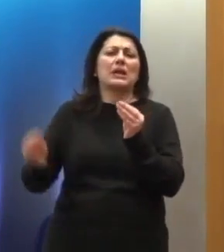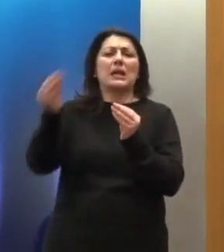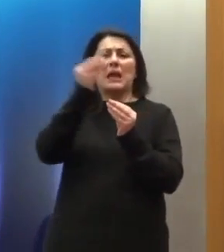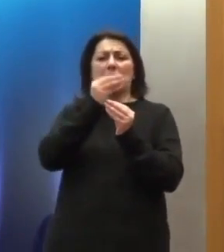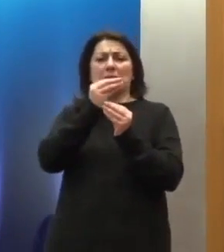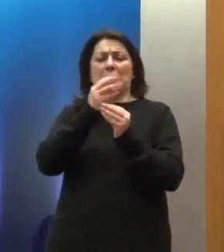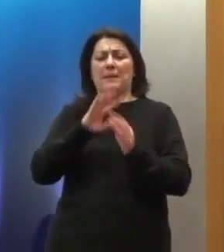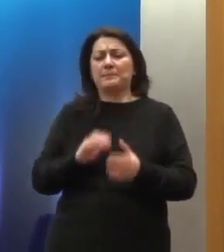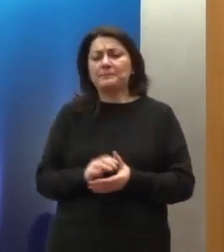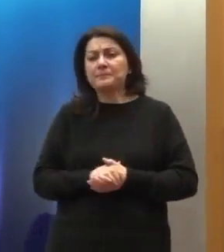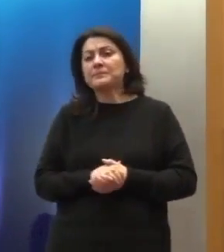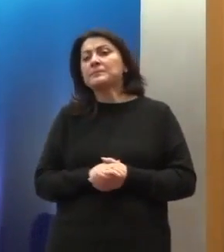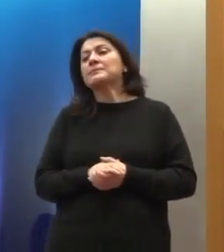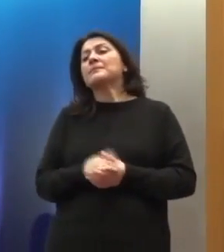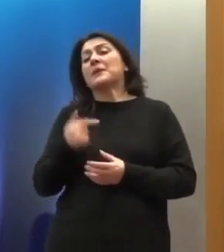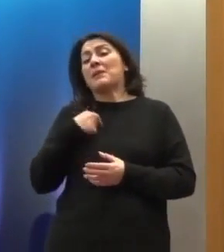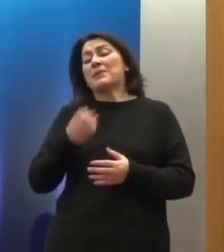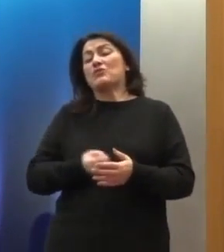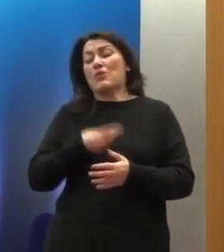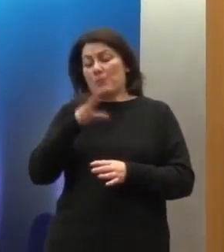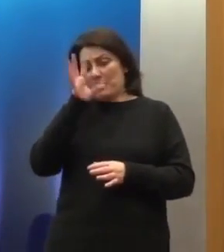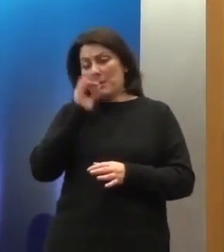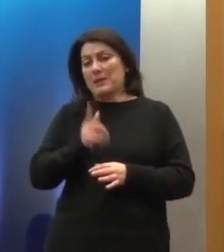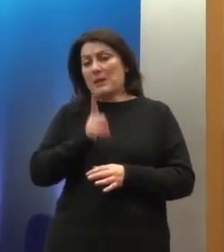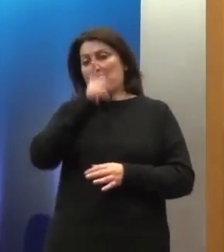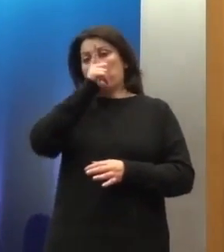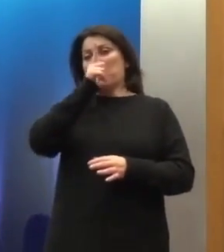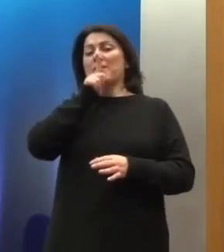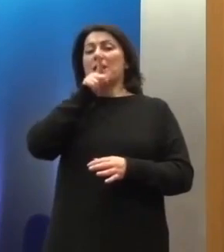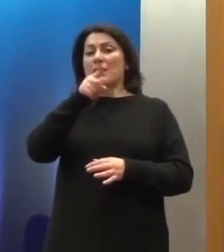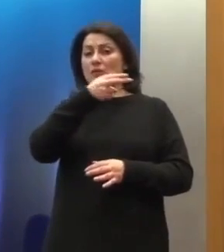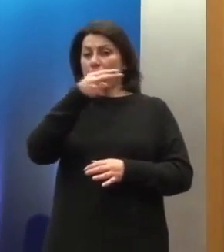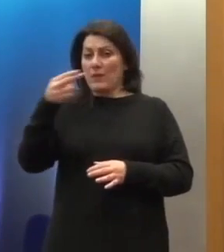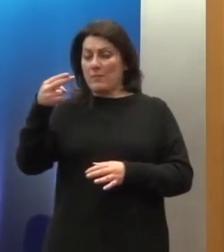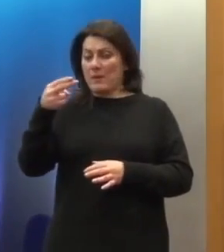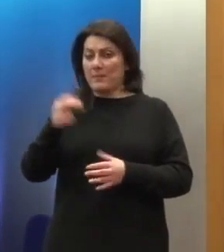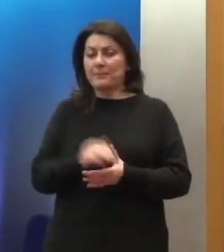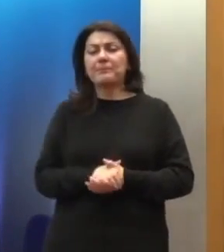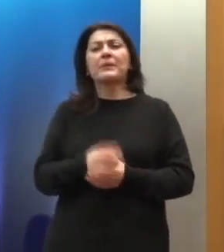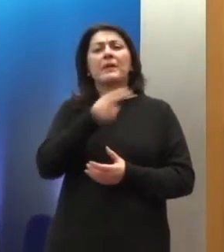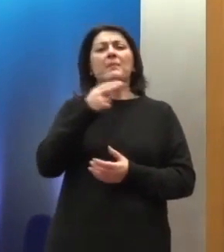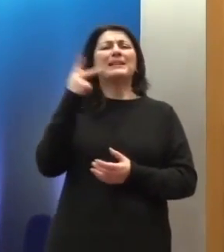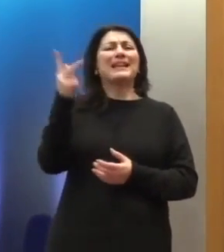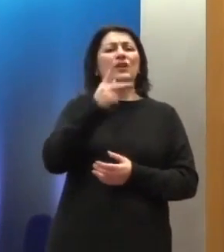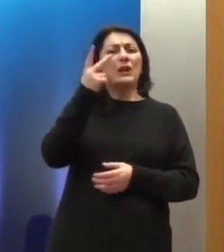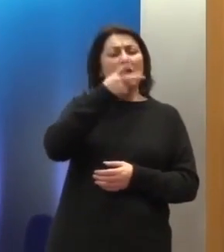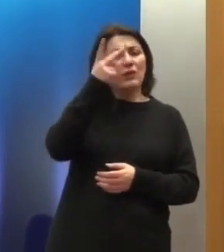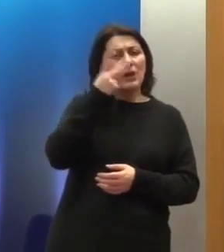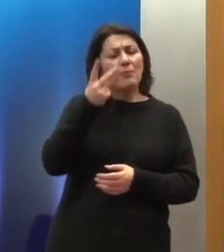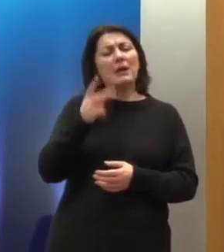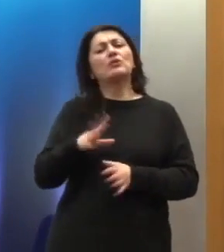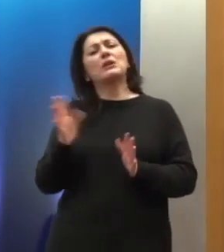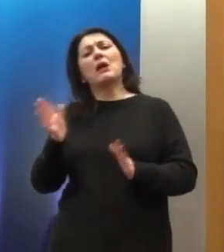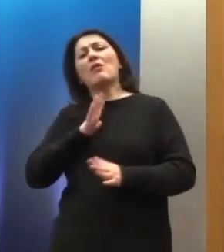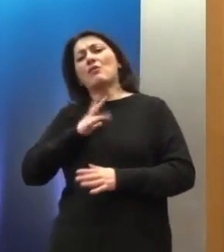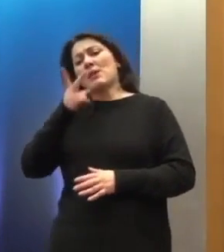κοινωνικών δικαιωμάτων, αλλά και στα θέματα ανθρωπίνων